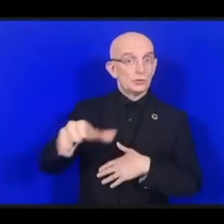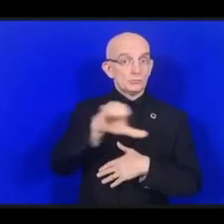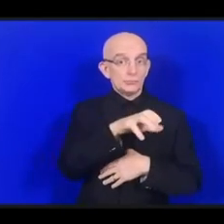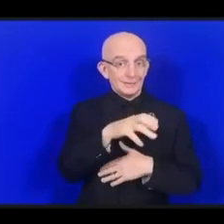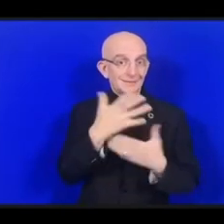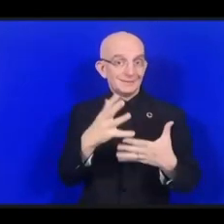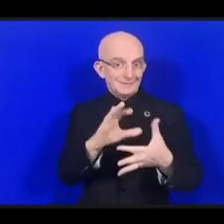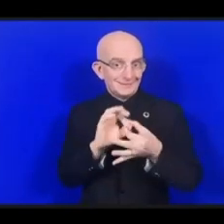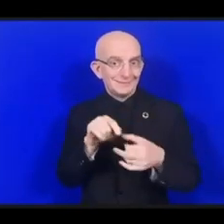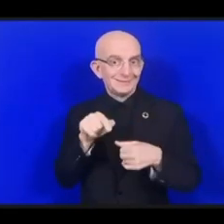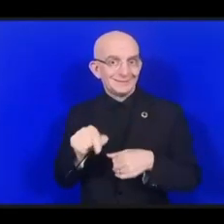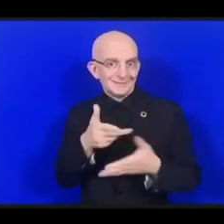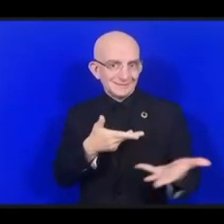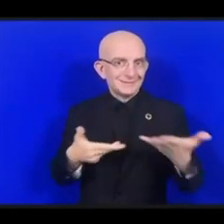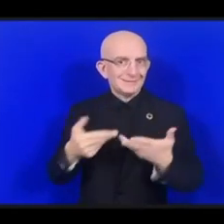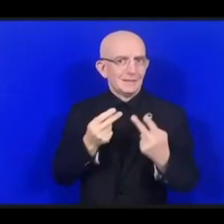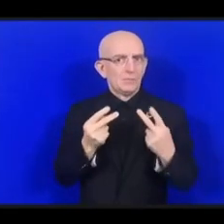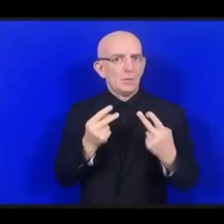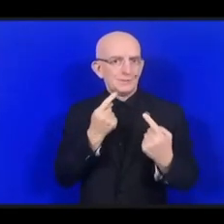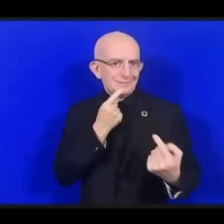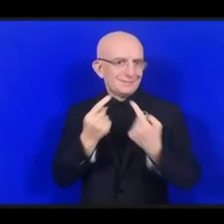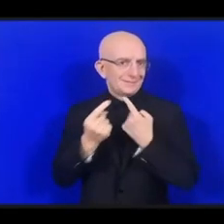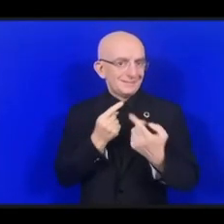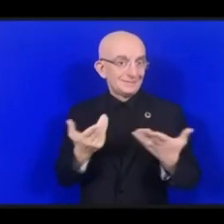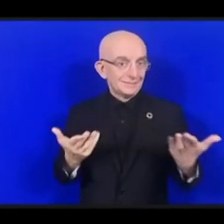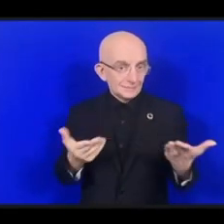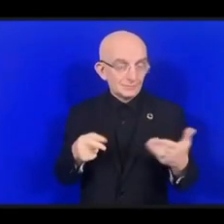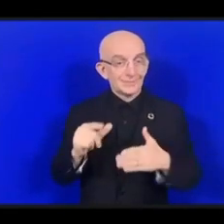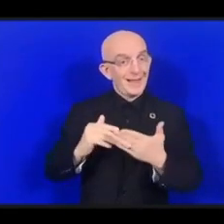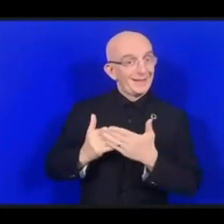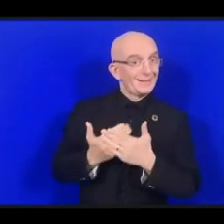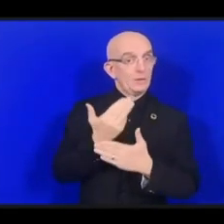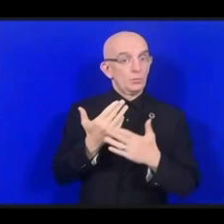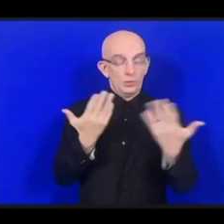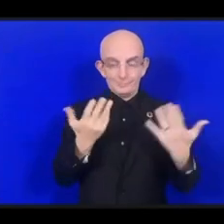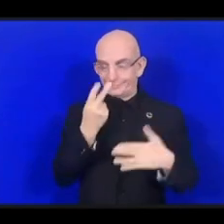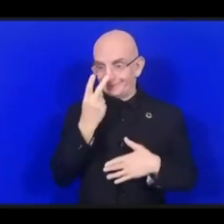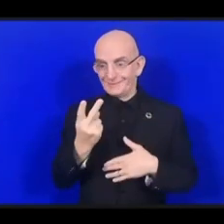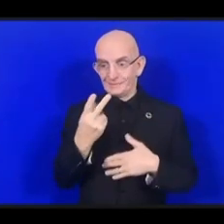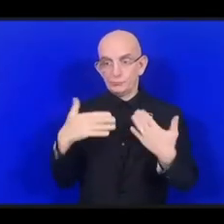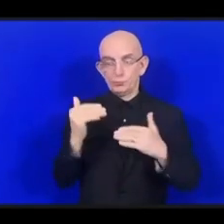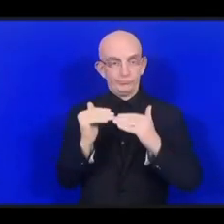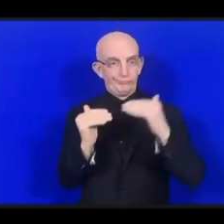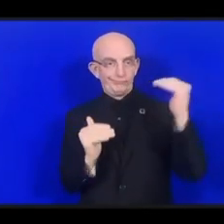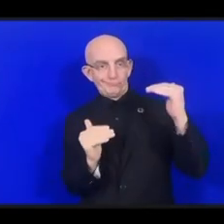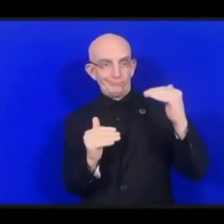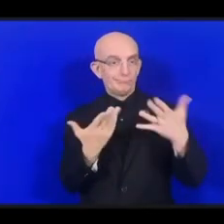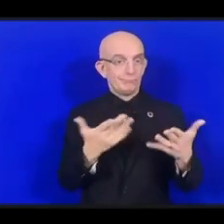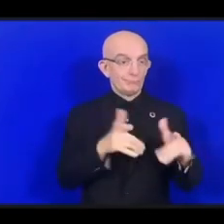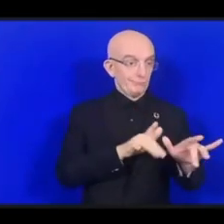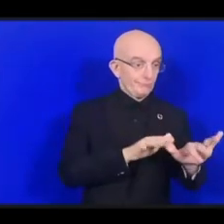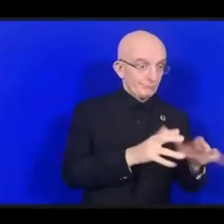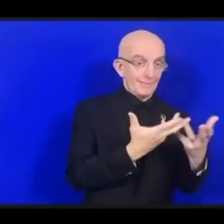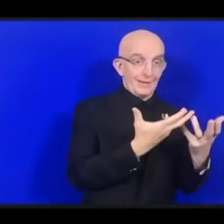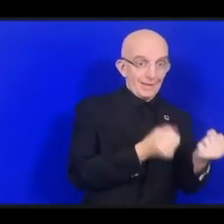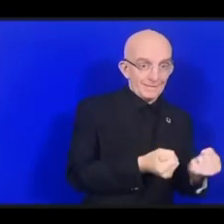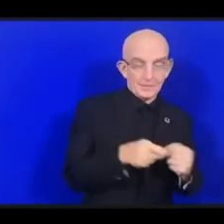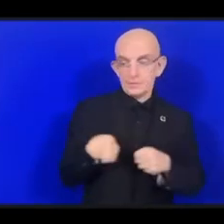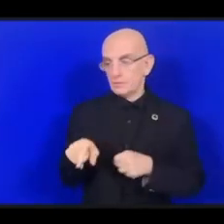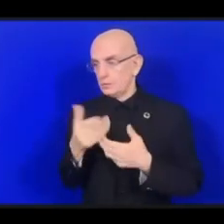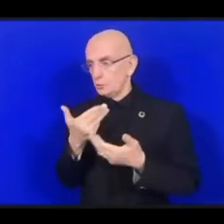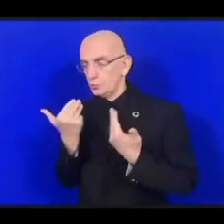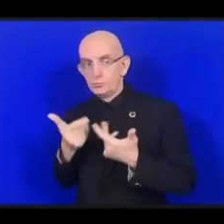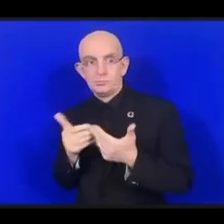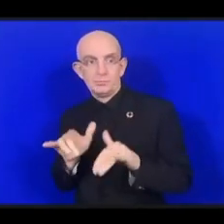называют новой формой искусственного империализма. Вот это то, чего нам нужно избегать любой